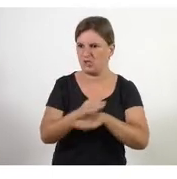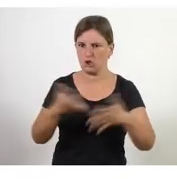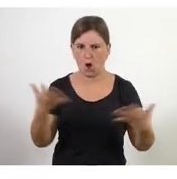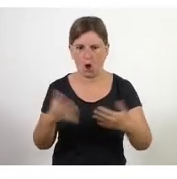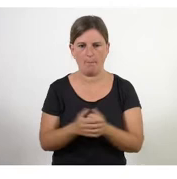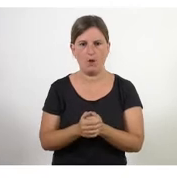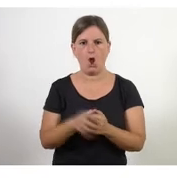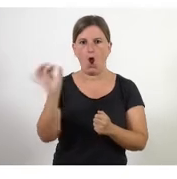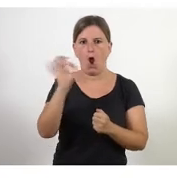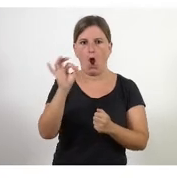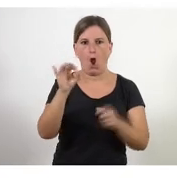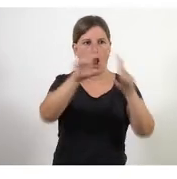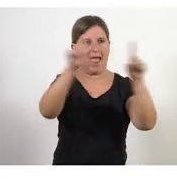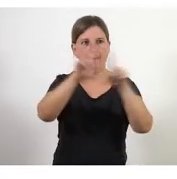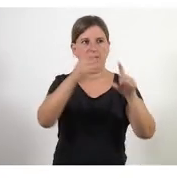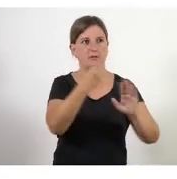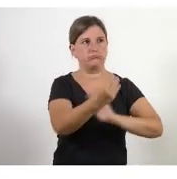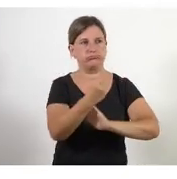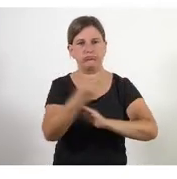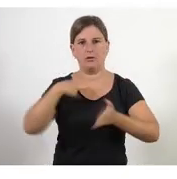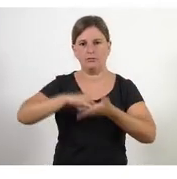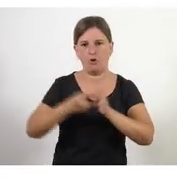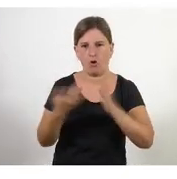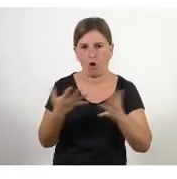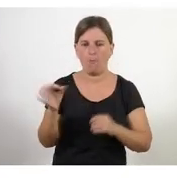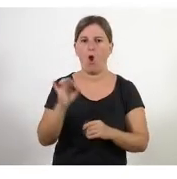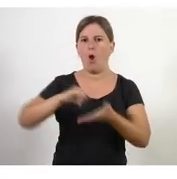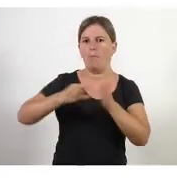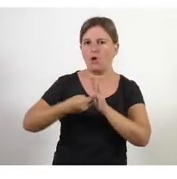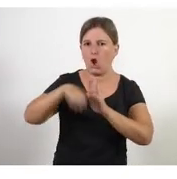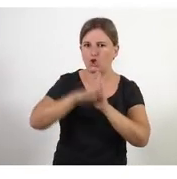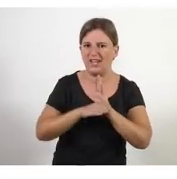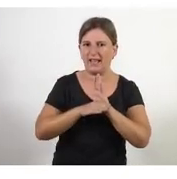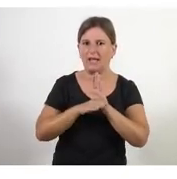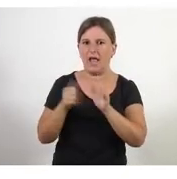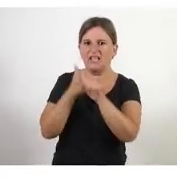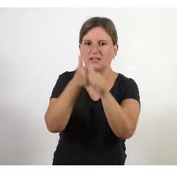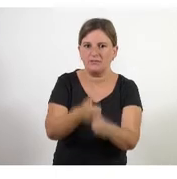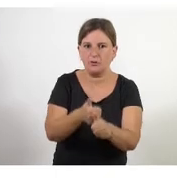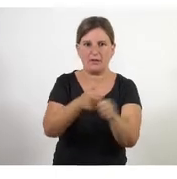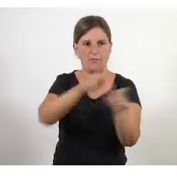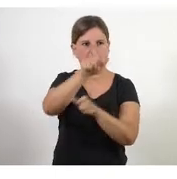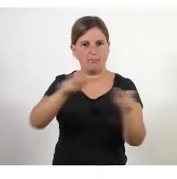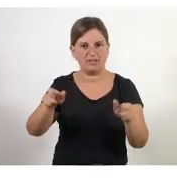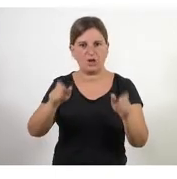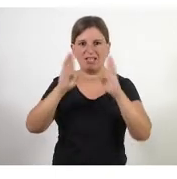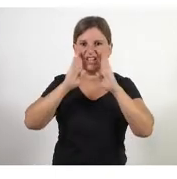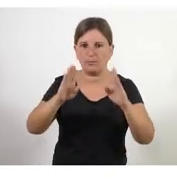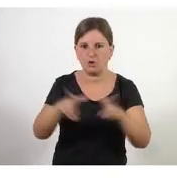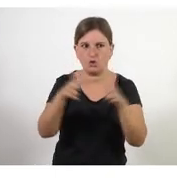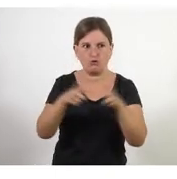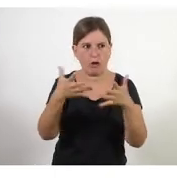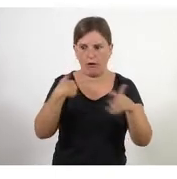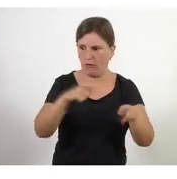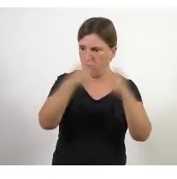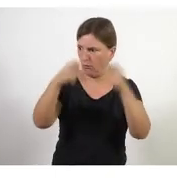nostres finançadors o el que fèiem a nivell de projecte, la intervenció social, l'acompanyament de les persones, s'ha desmuntat i ara hem